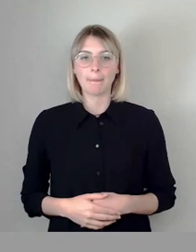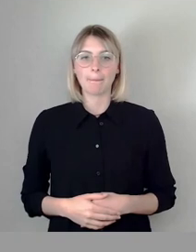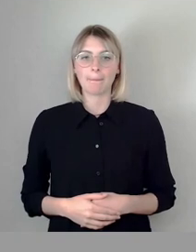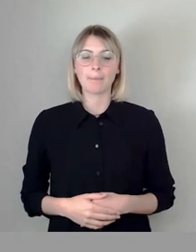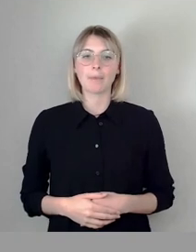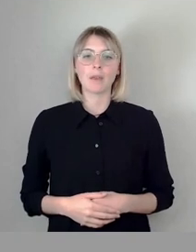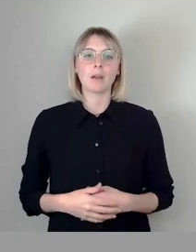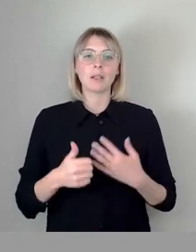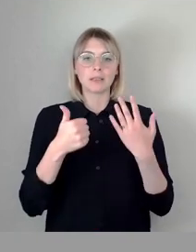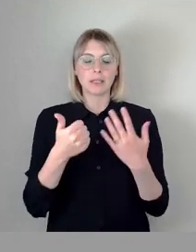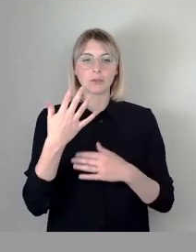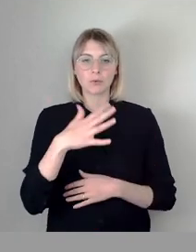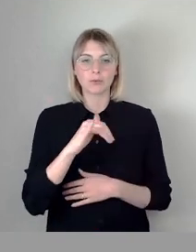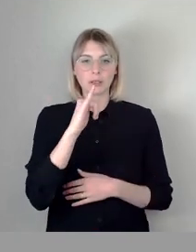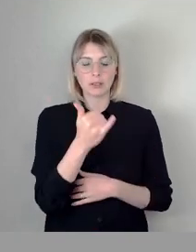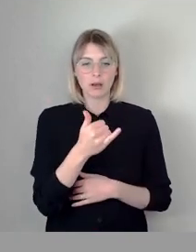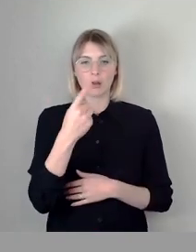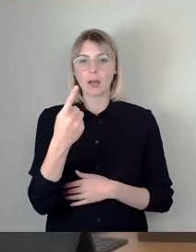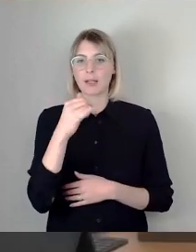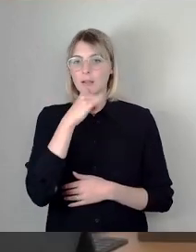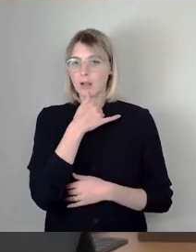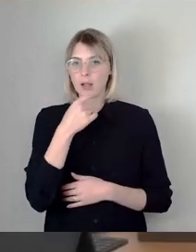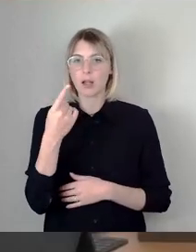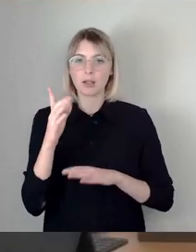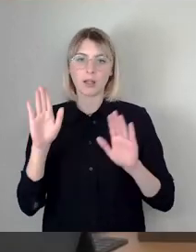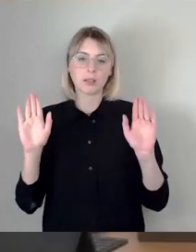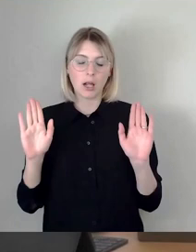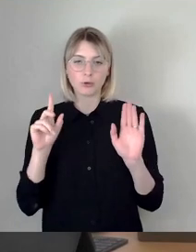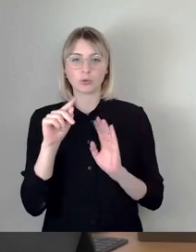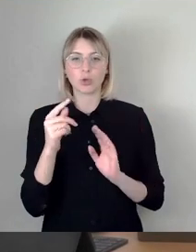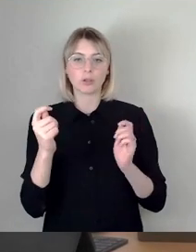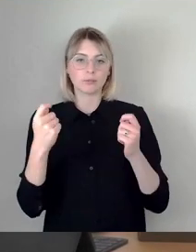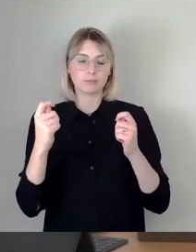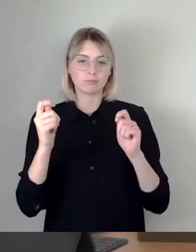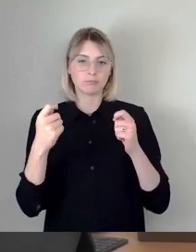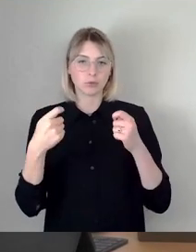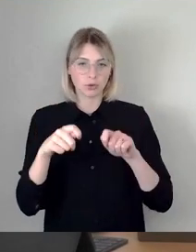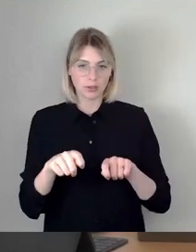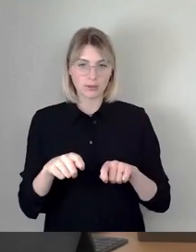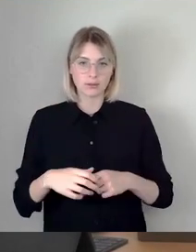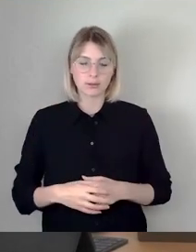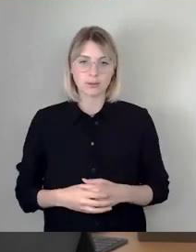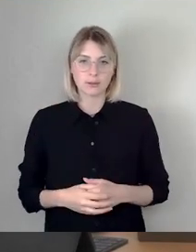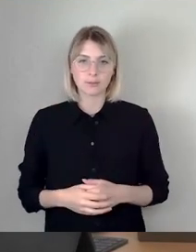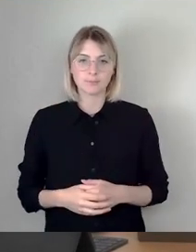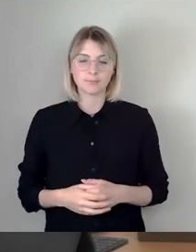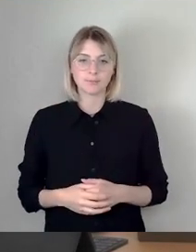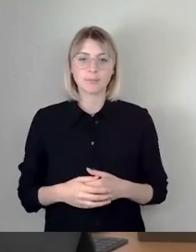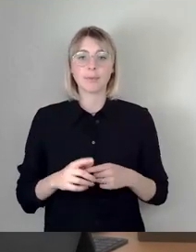56 Ja, eine Nein, eine Enthaltung, damit so beschlossen. Bringt uns zum